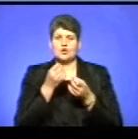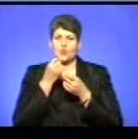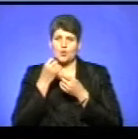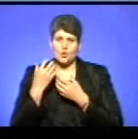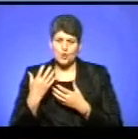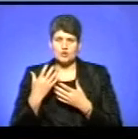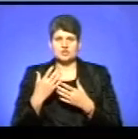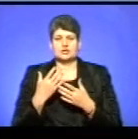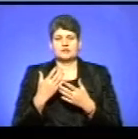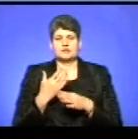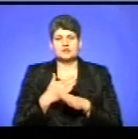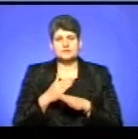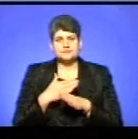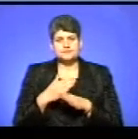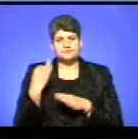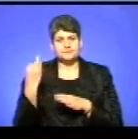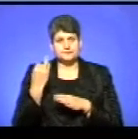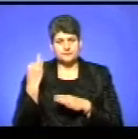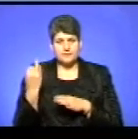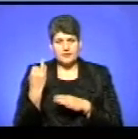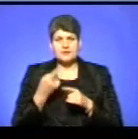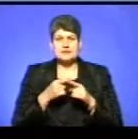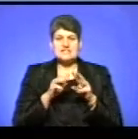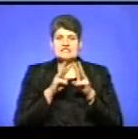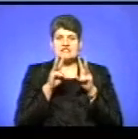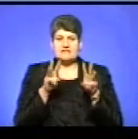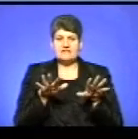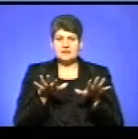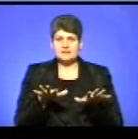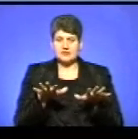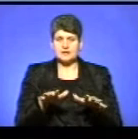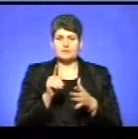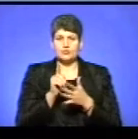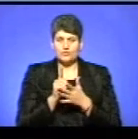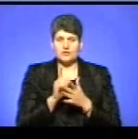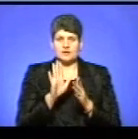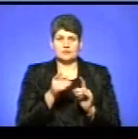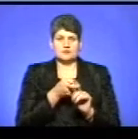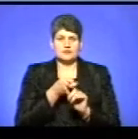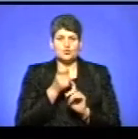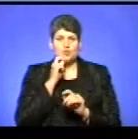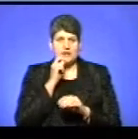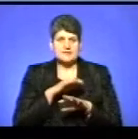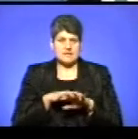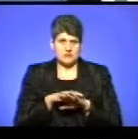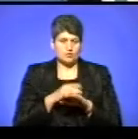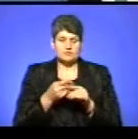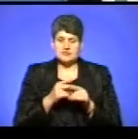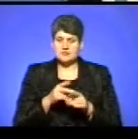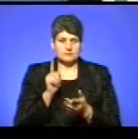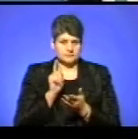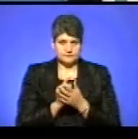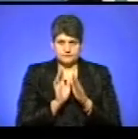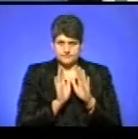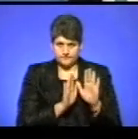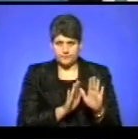сторінки в історії. Тобто, це святині, які повинні належати українському народу. Це беззаперечно. Тепер,